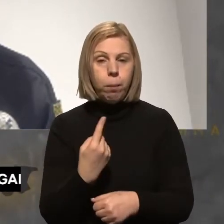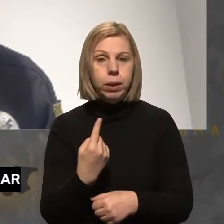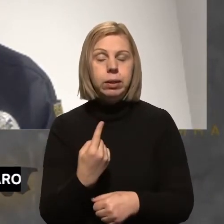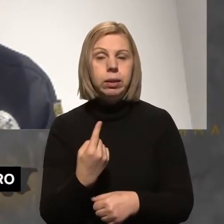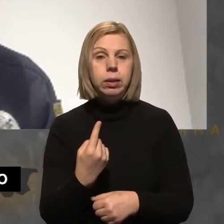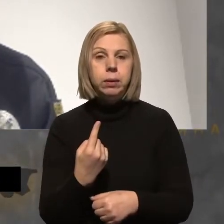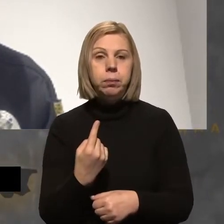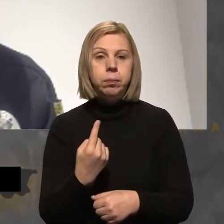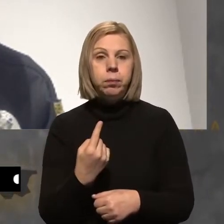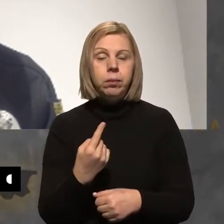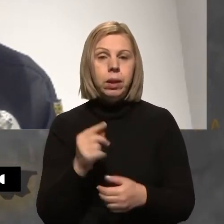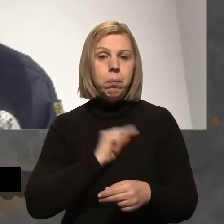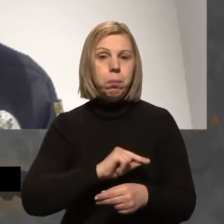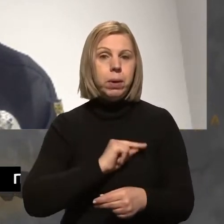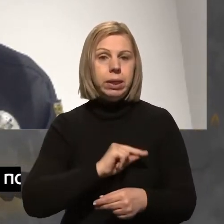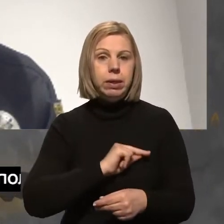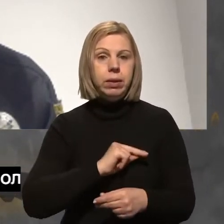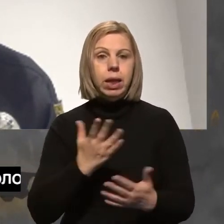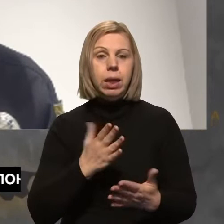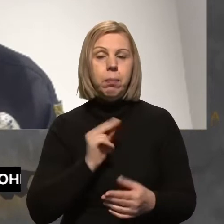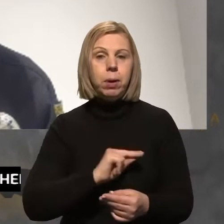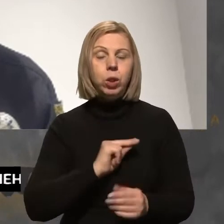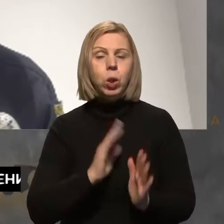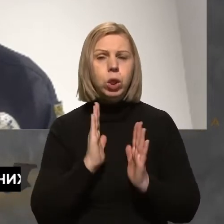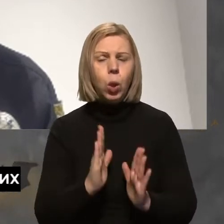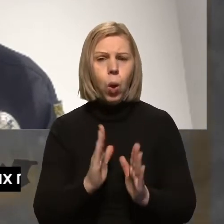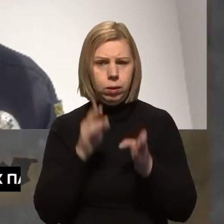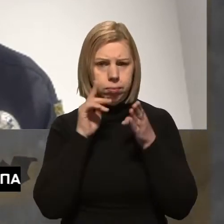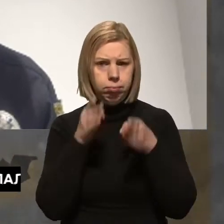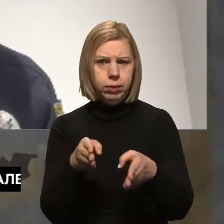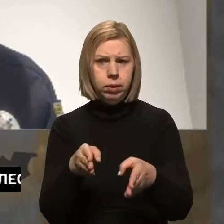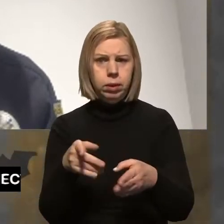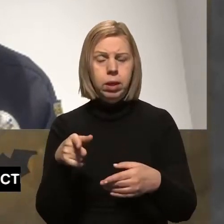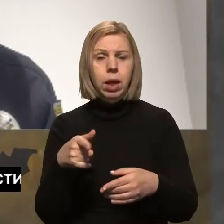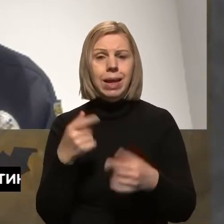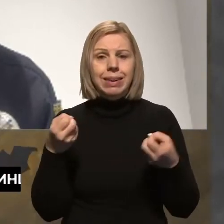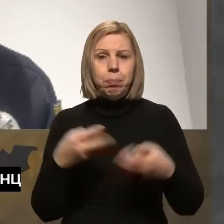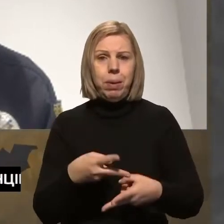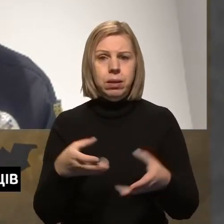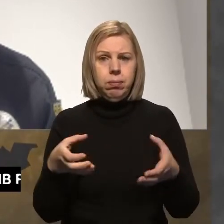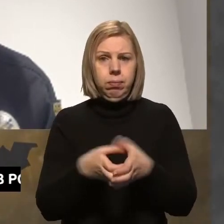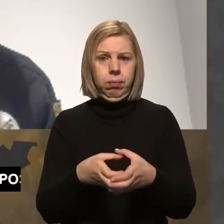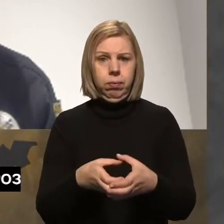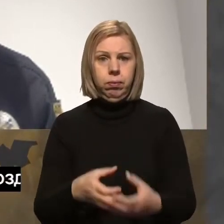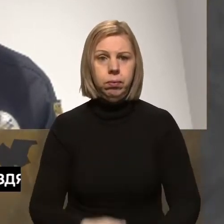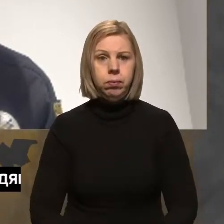працівників, які працюють тільки із цим напрямком, тобто спецекіпажі?